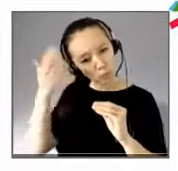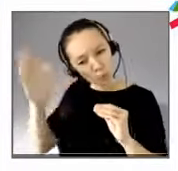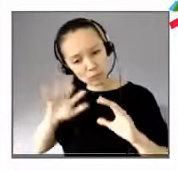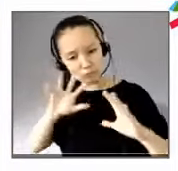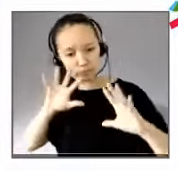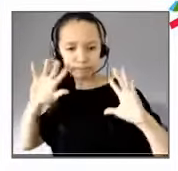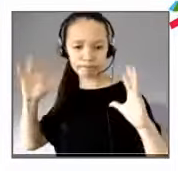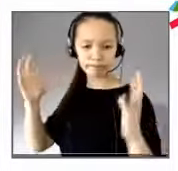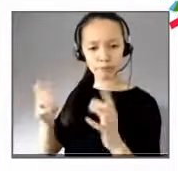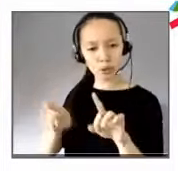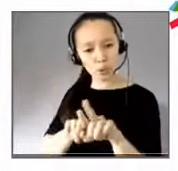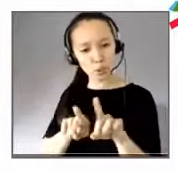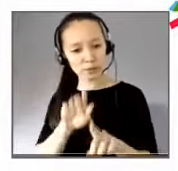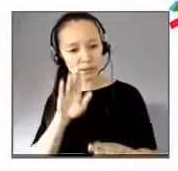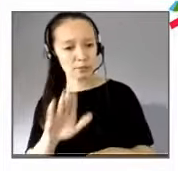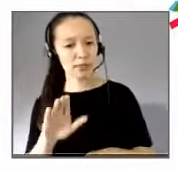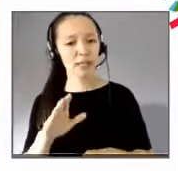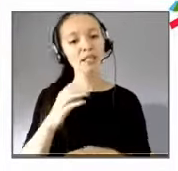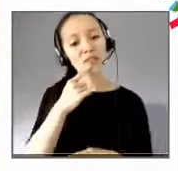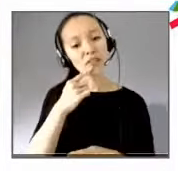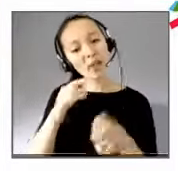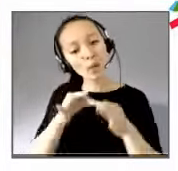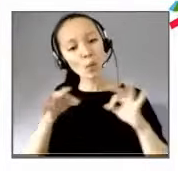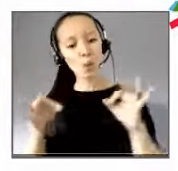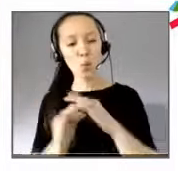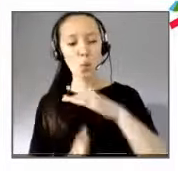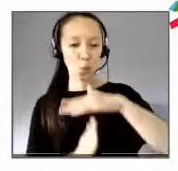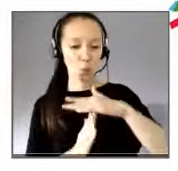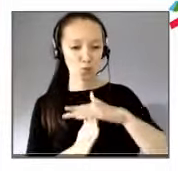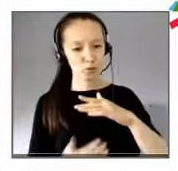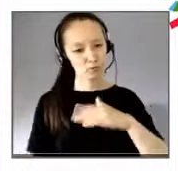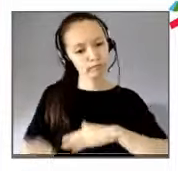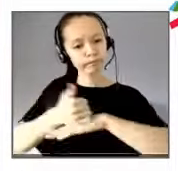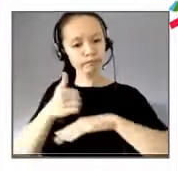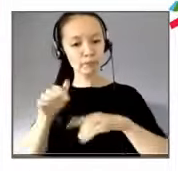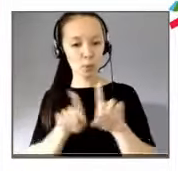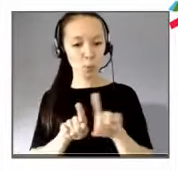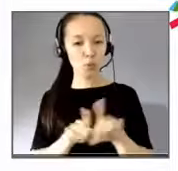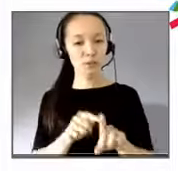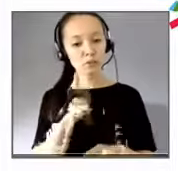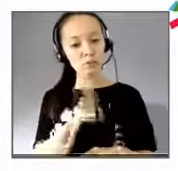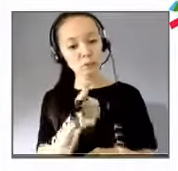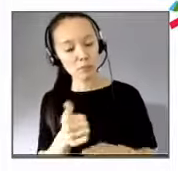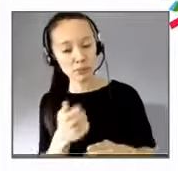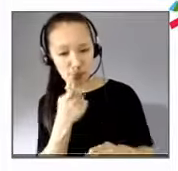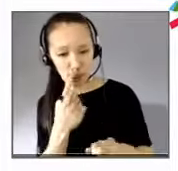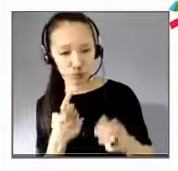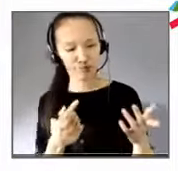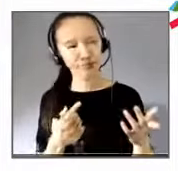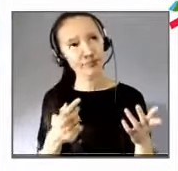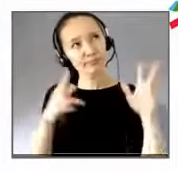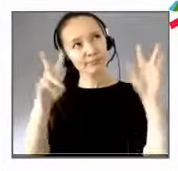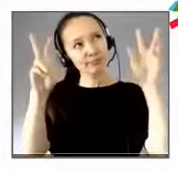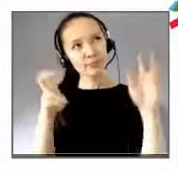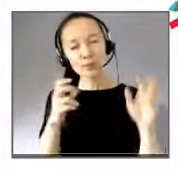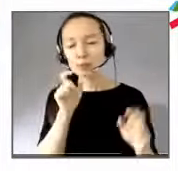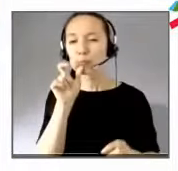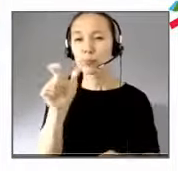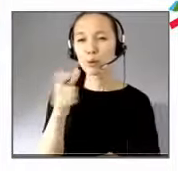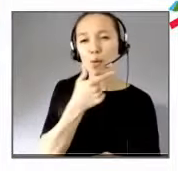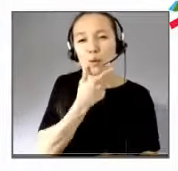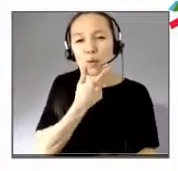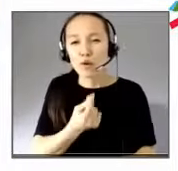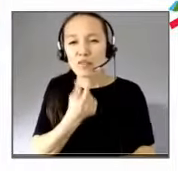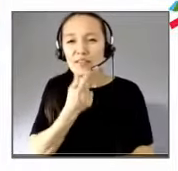signataire, je le disais, du second manifeste convivialiste. Qu'est-ce que c'est le convivialisme ? Et surtout, comment